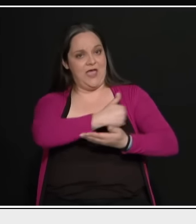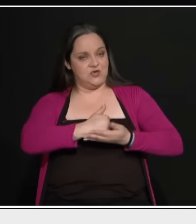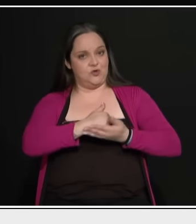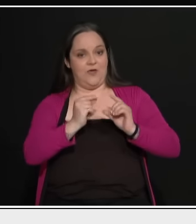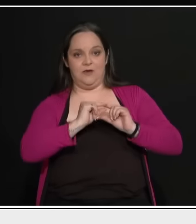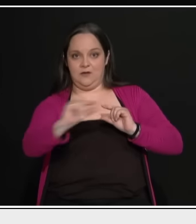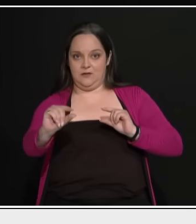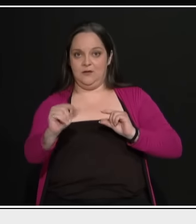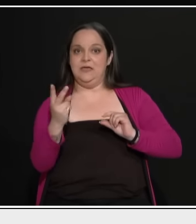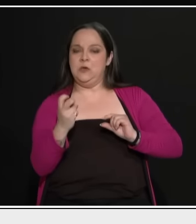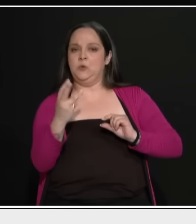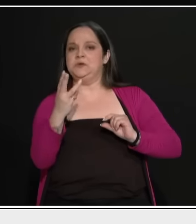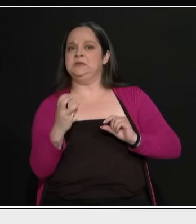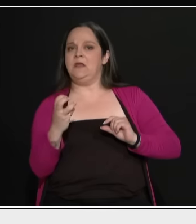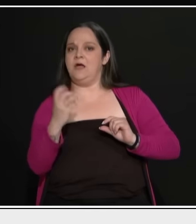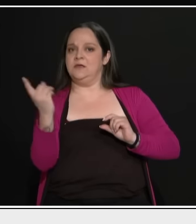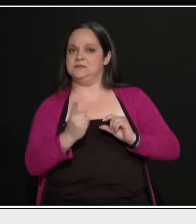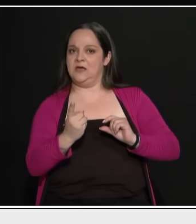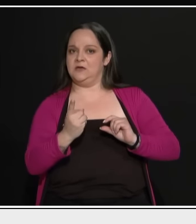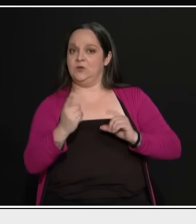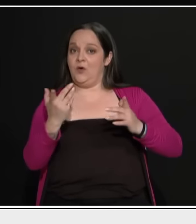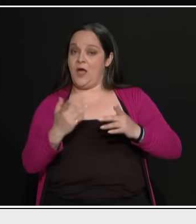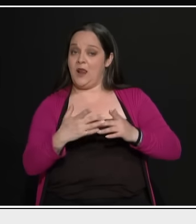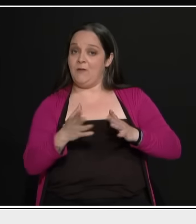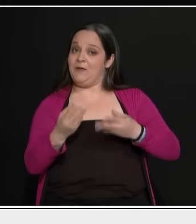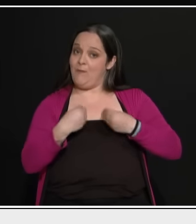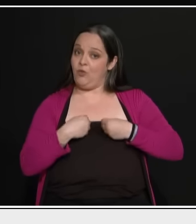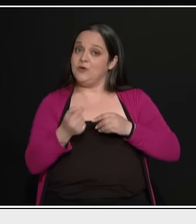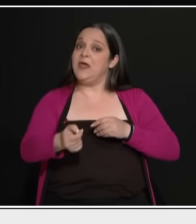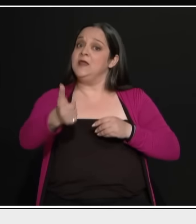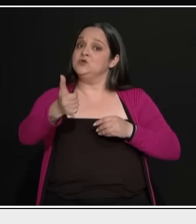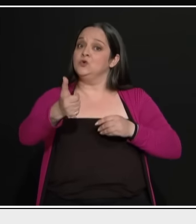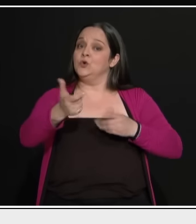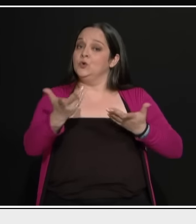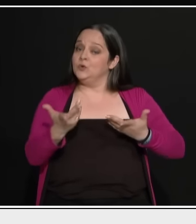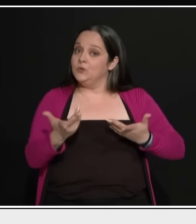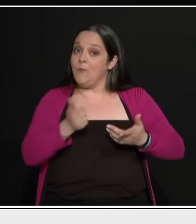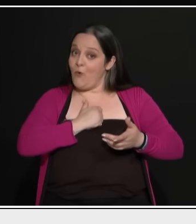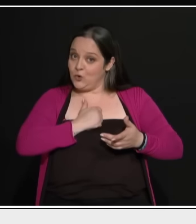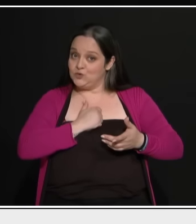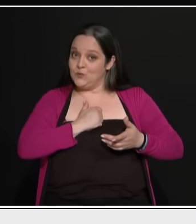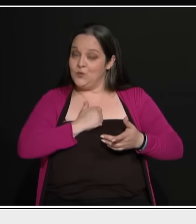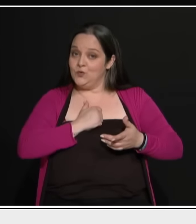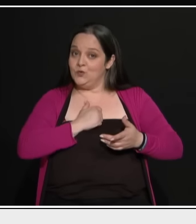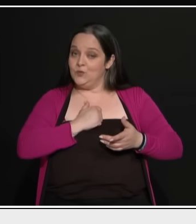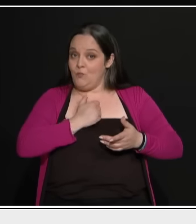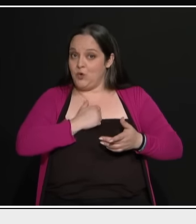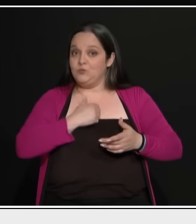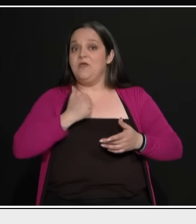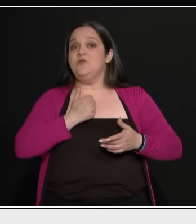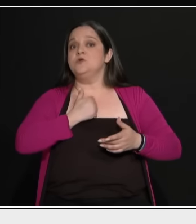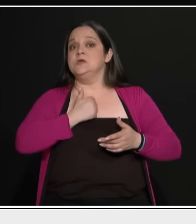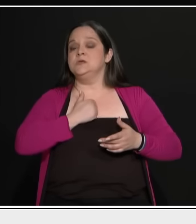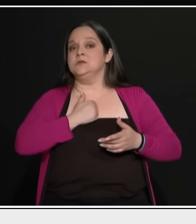30%. Να μου νομοθετήσουν και το ρίσκο. Γιατί το ρίσκο το έχω μόνος μου. Αν δεν πάει καλά η επιχείρηση, φουντάρω μόνος μου. Μπαίνω